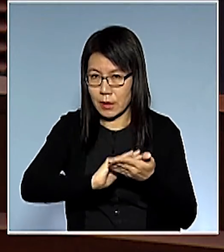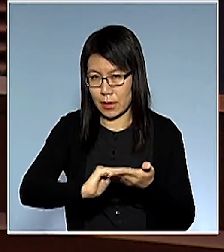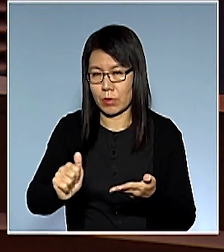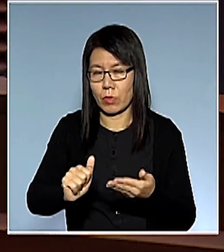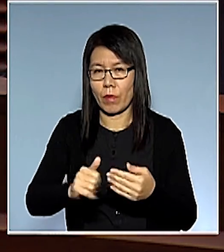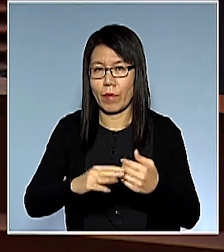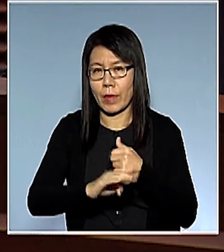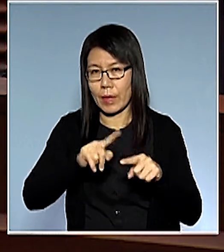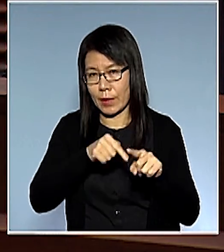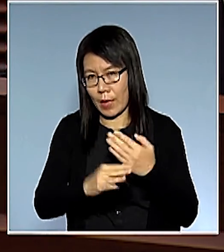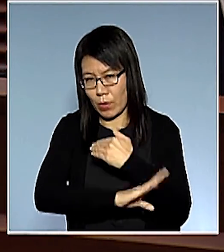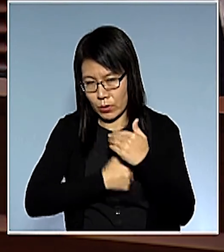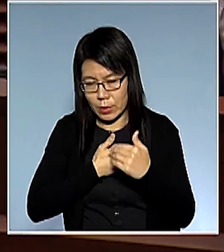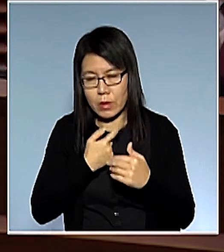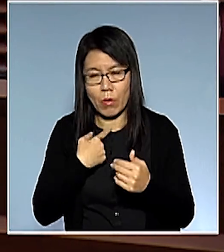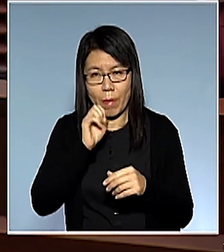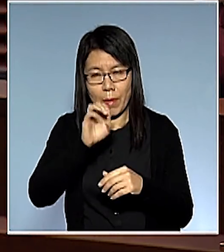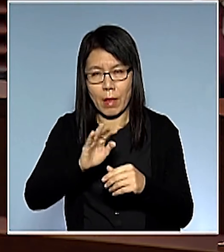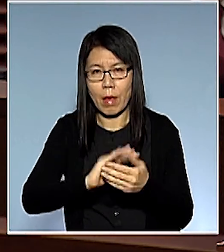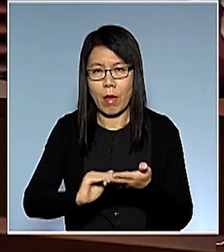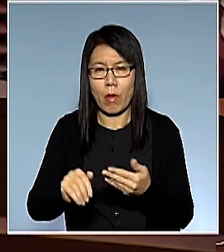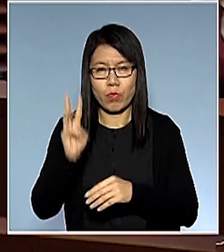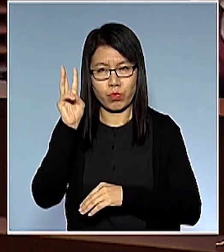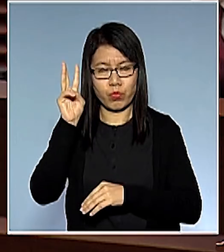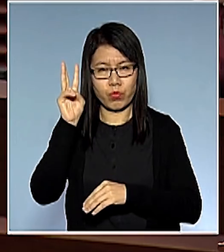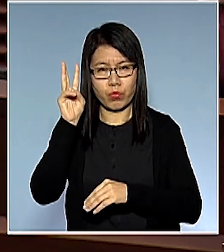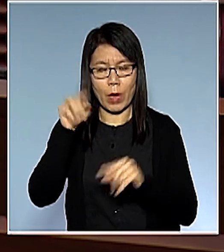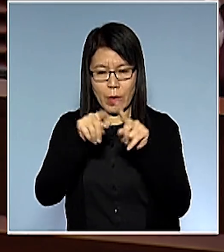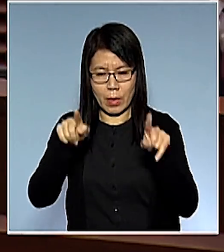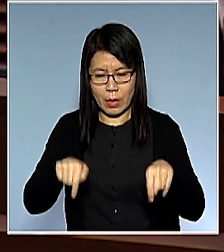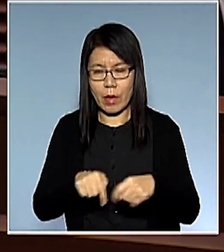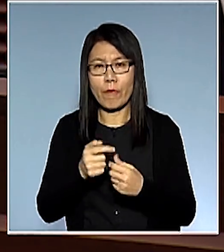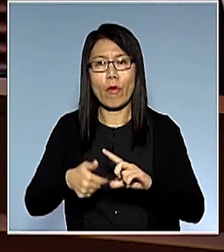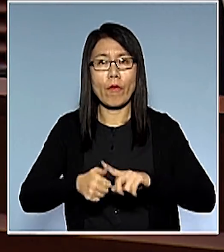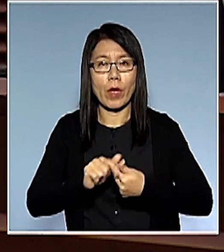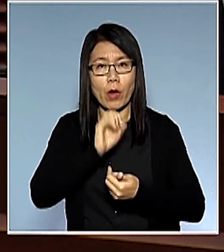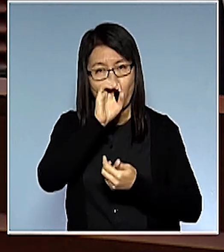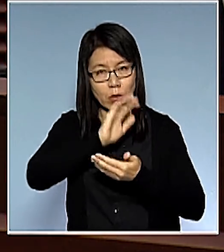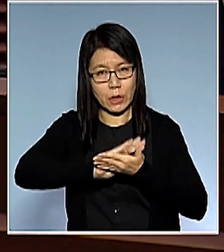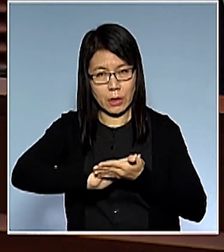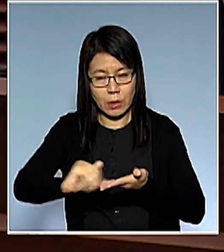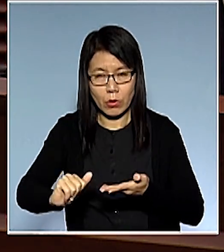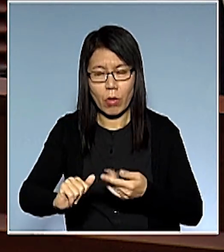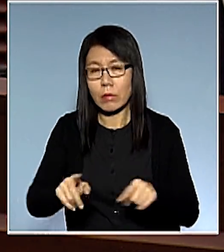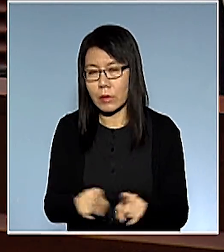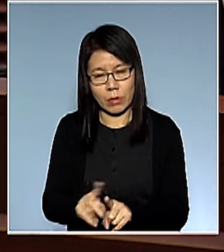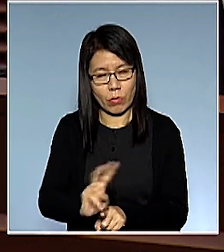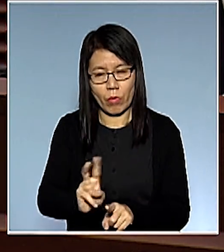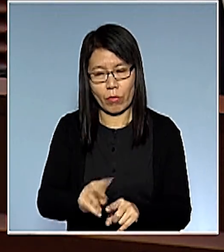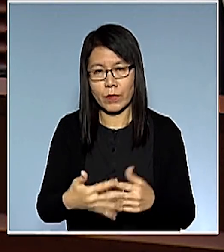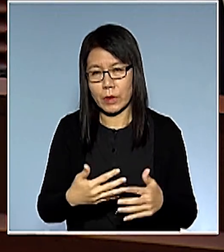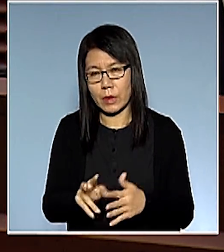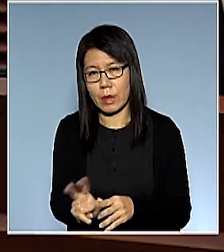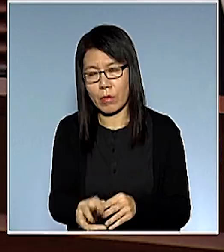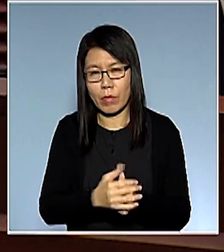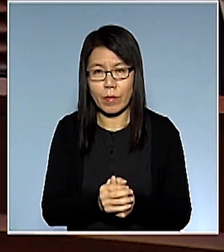新的大律師是需要用一個宣誓形式講清楚某些事幹都是那件事而已而